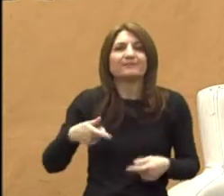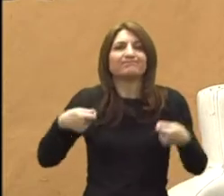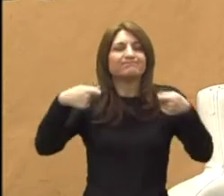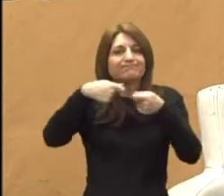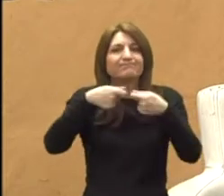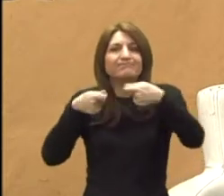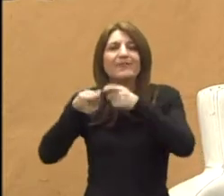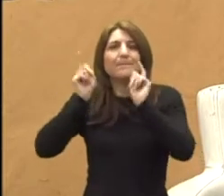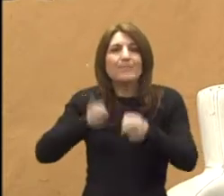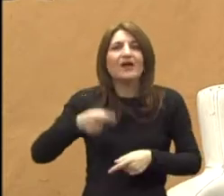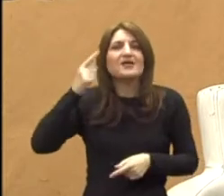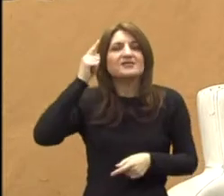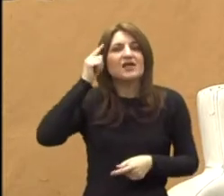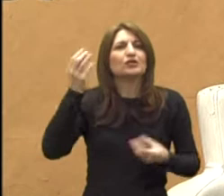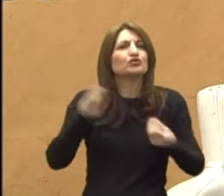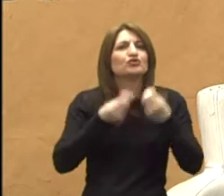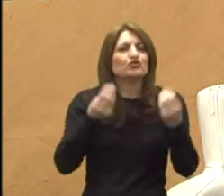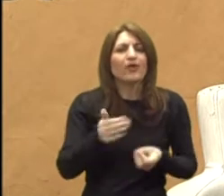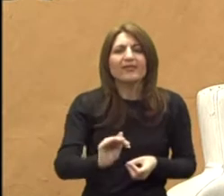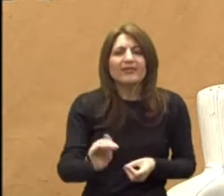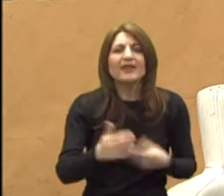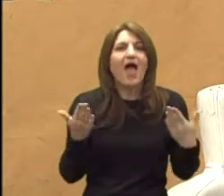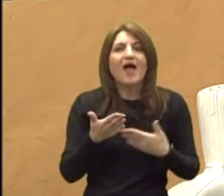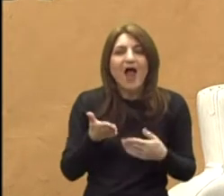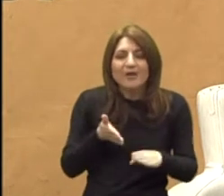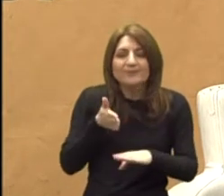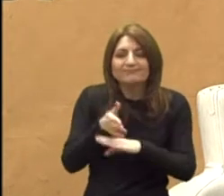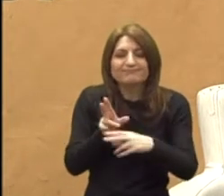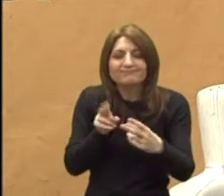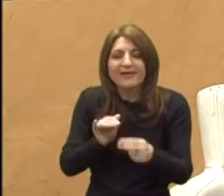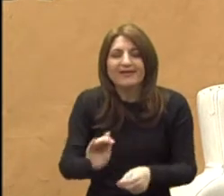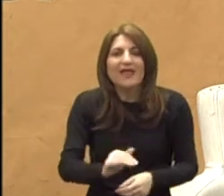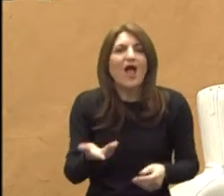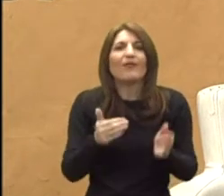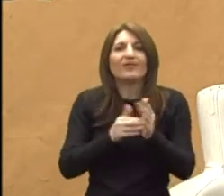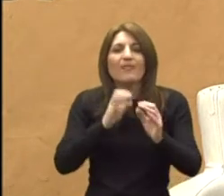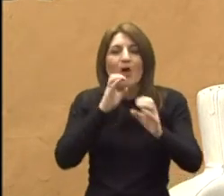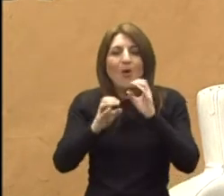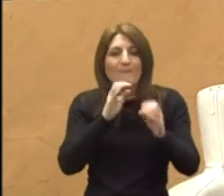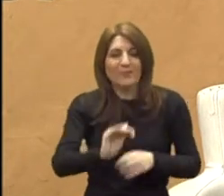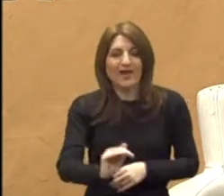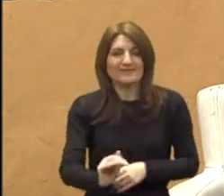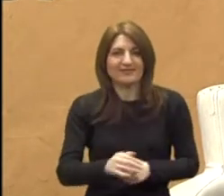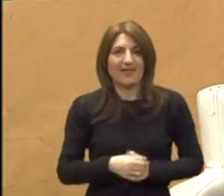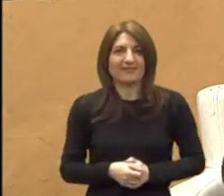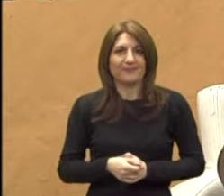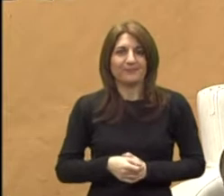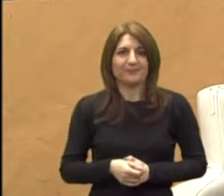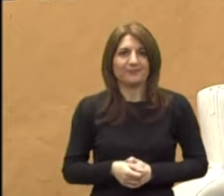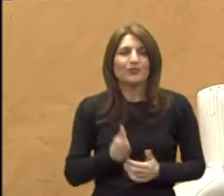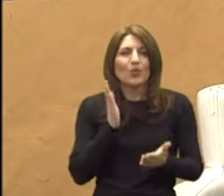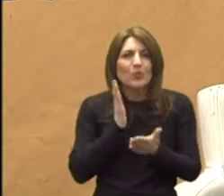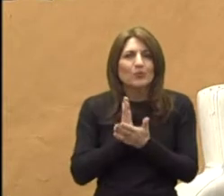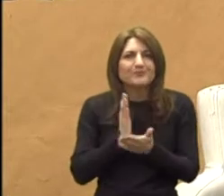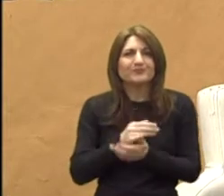moramo znati točno što je dijete, kako priči djetetu, kako komunicirati sa djetetom. Dakle, uvijek na